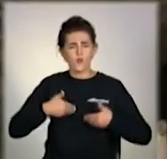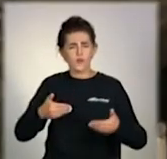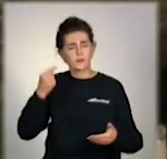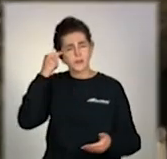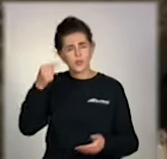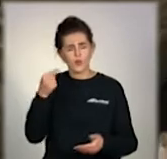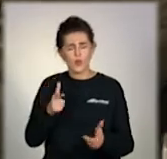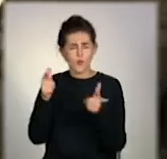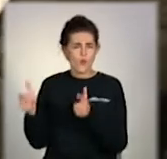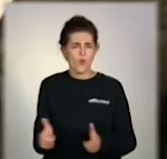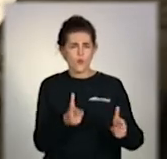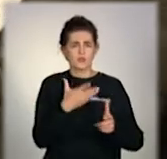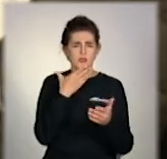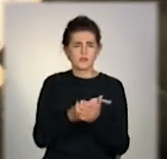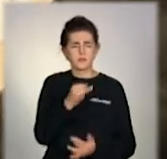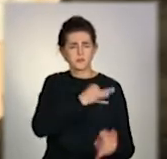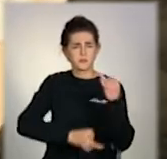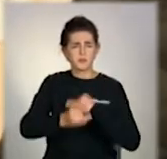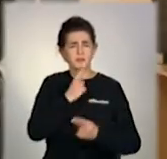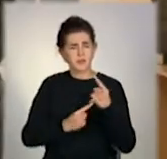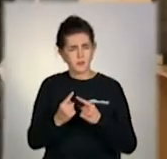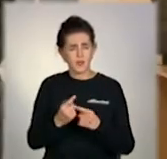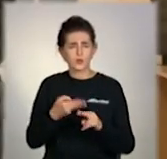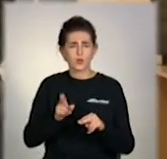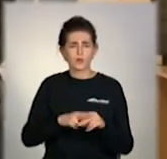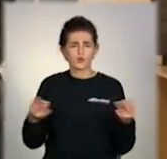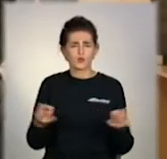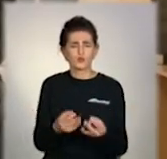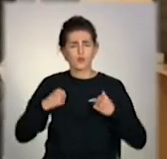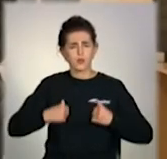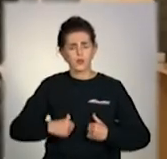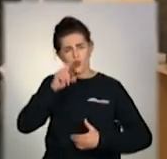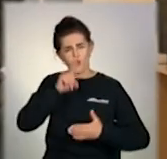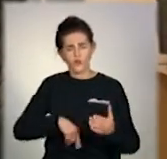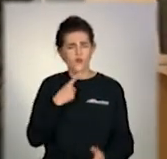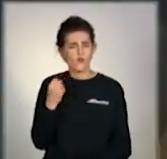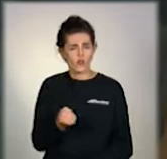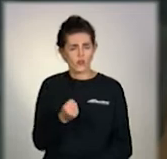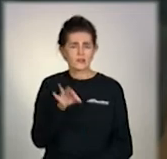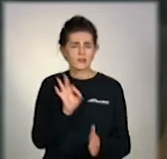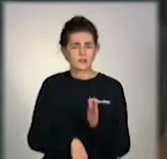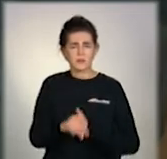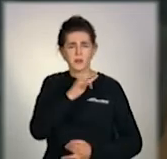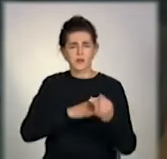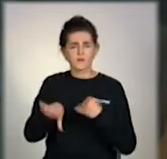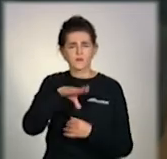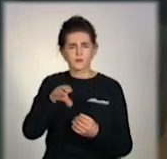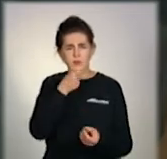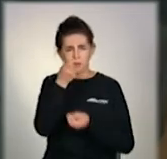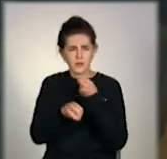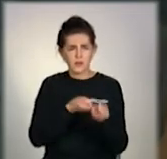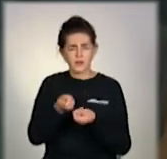ретельно підготуватися до співбесіди. Треба бути спокійним та впевненим, а ще одразу вговорювати усі деталі